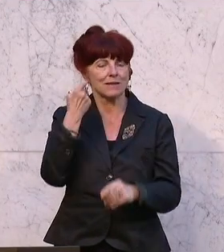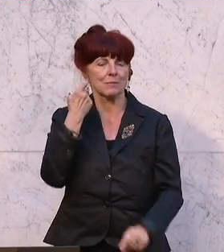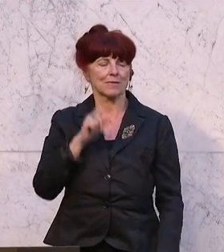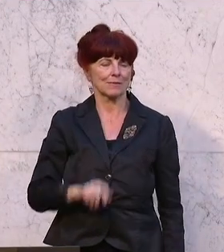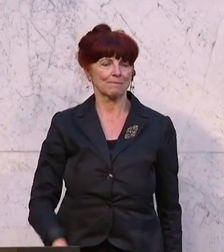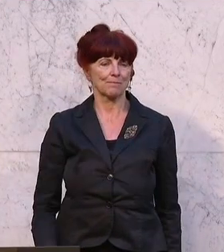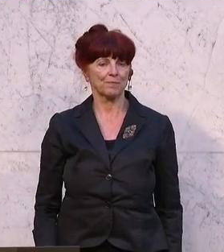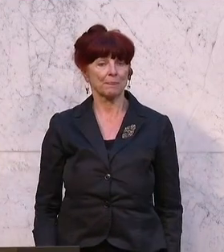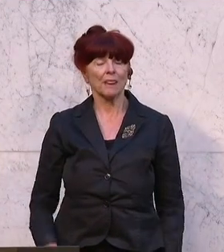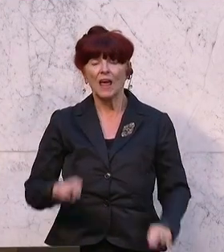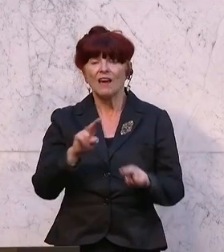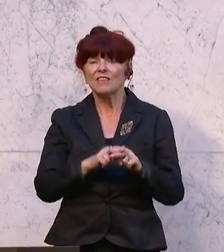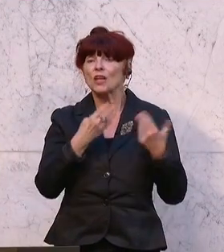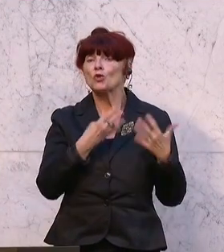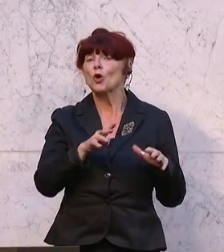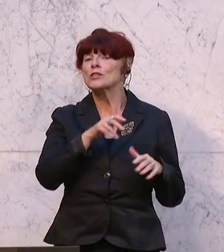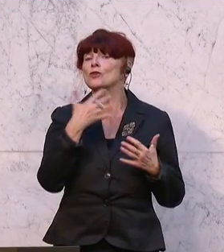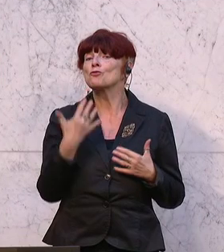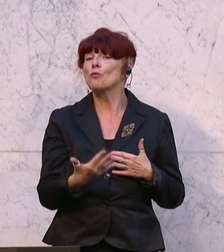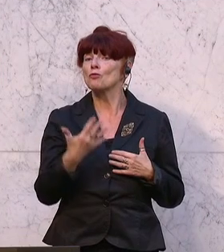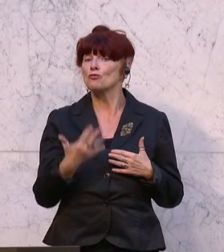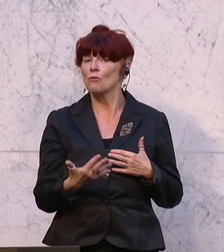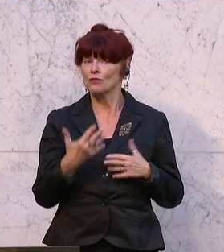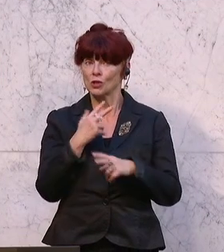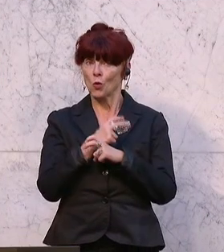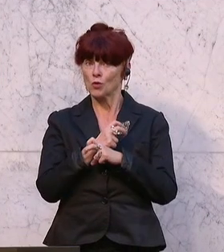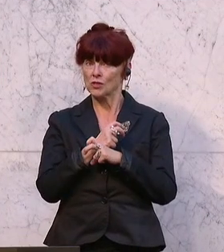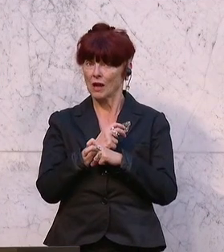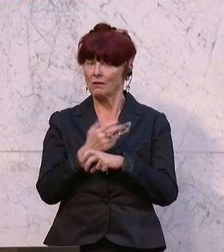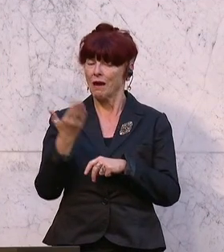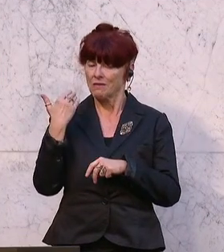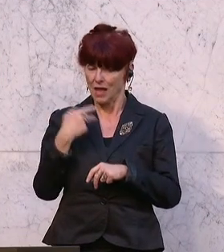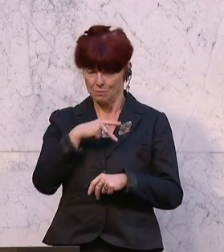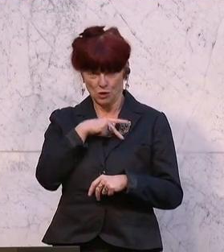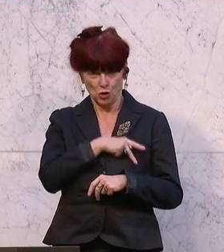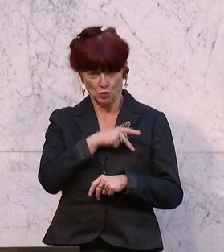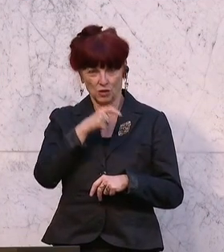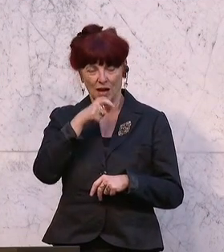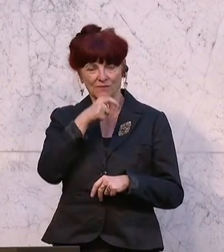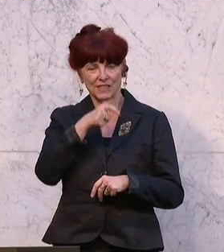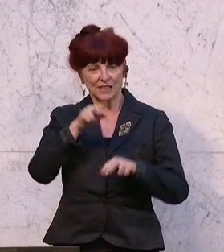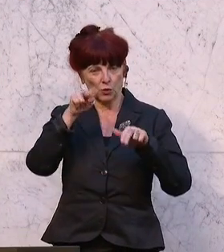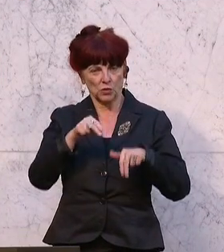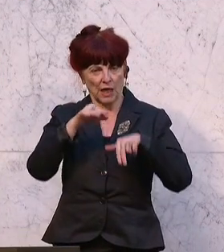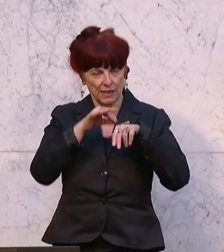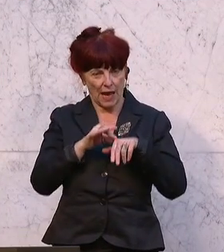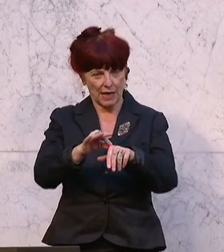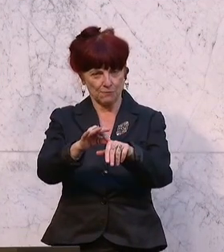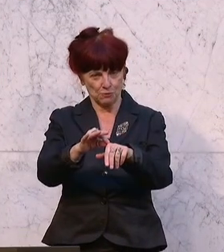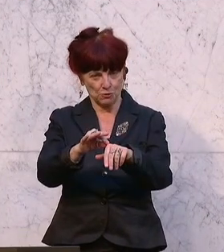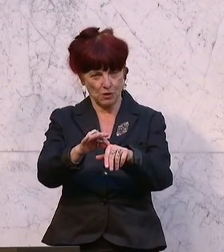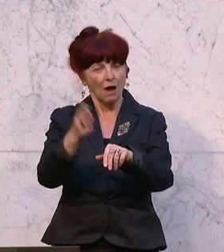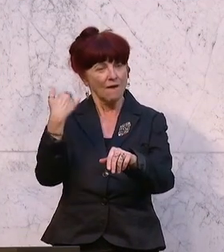wenn man 1955 in Österreich ein Sozialversicherungsrecht eingeführt hat, mit dem Ziel,